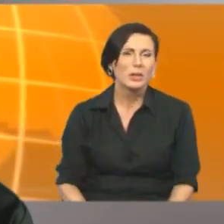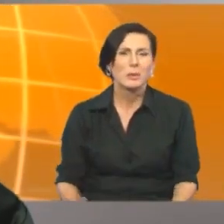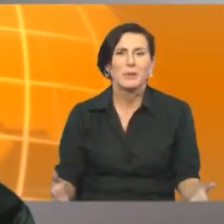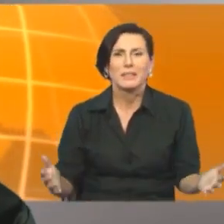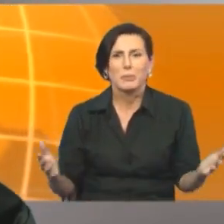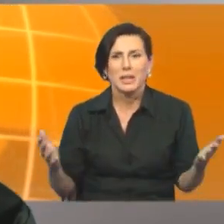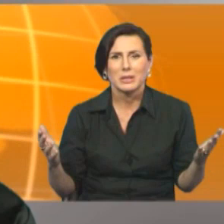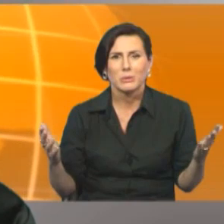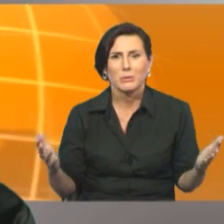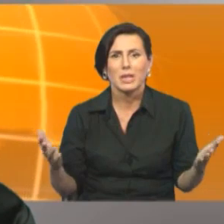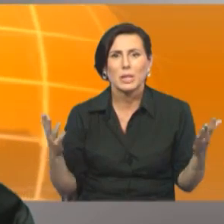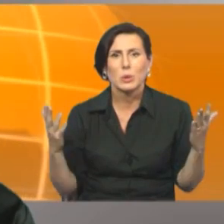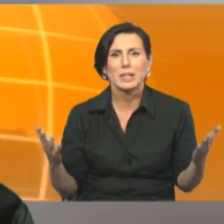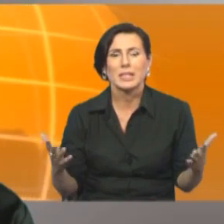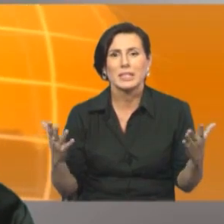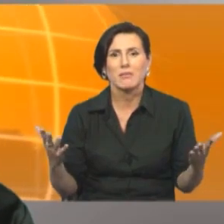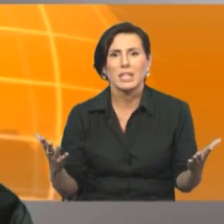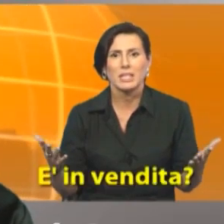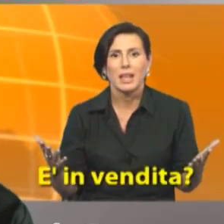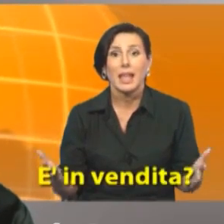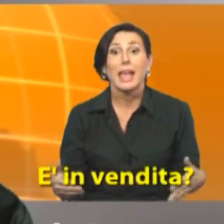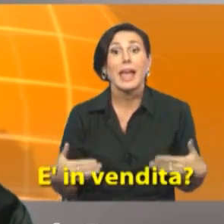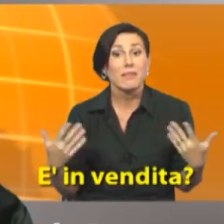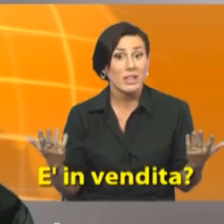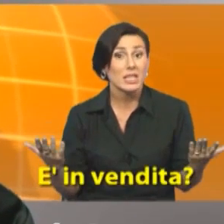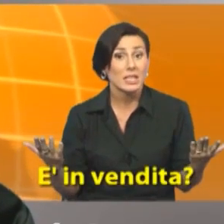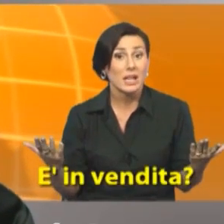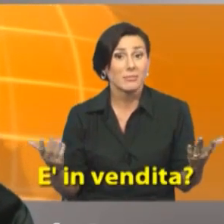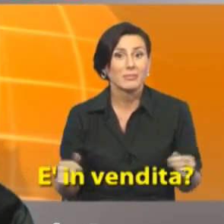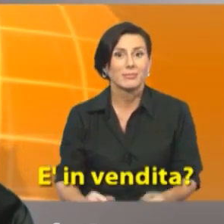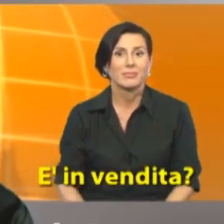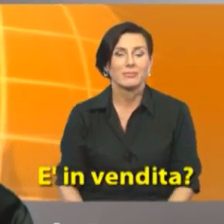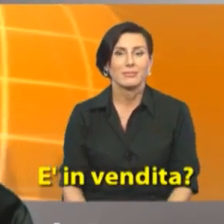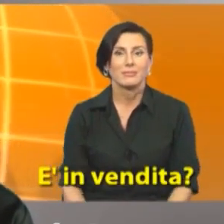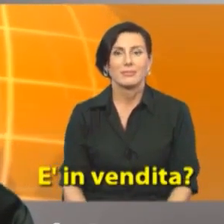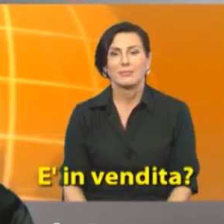cosa imperta il prezzo? quel che conta è che sia in vendita è in vendita?